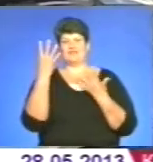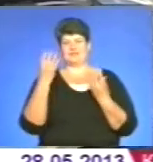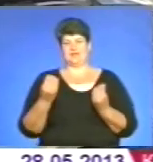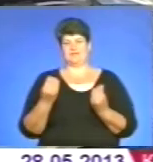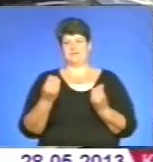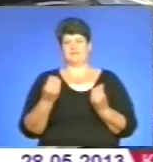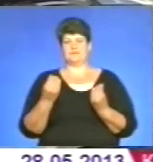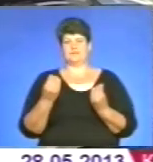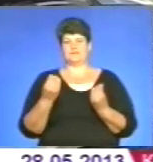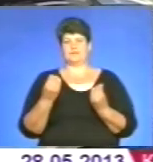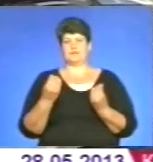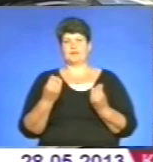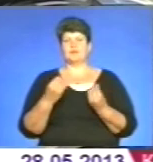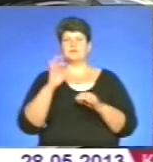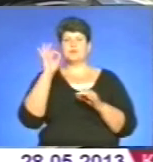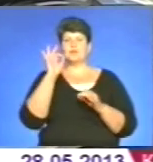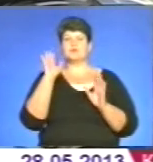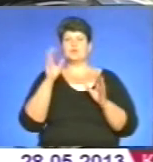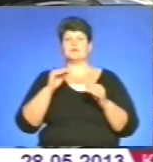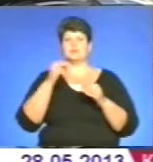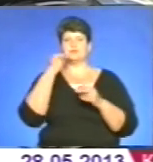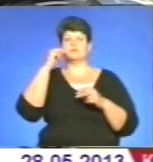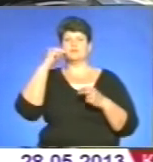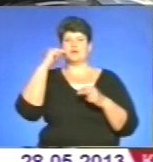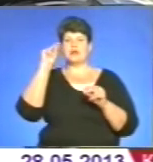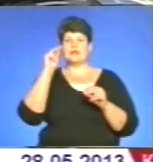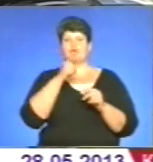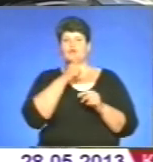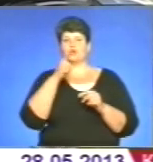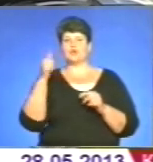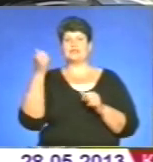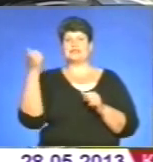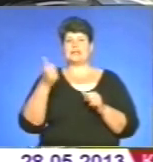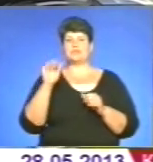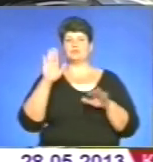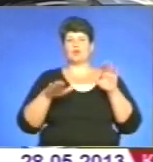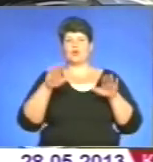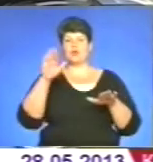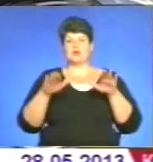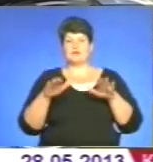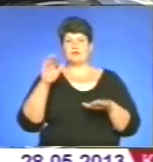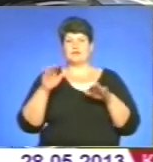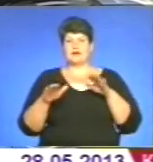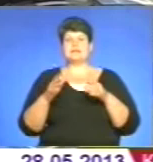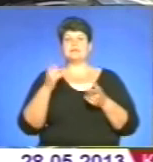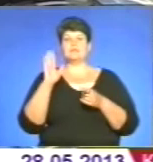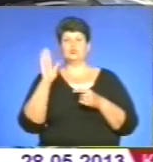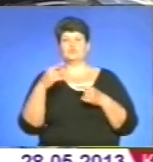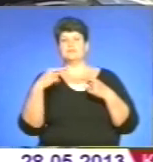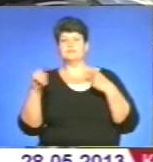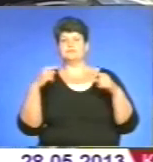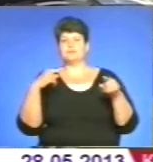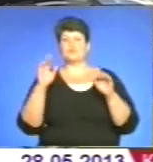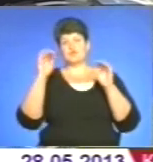Так, температурні показники будуть поступово підніматися і впродовж тижня будуть коливатися. Проходження по сферній фронті вони можуть дещо